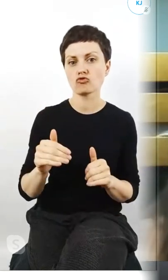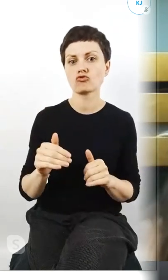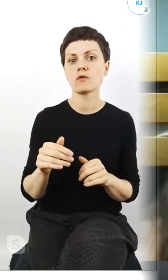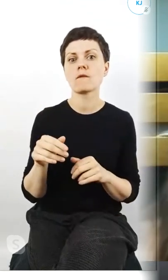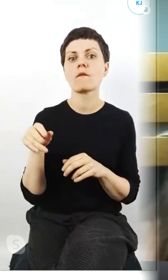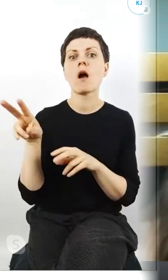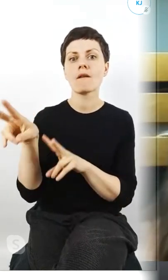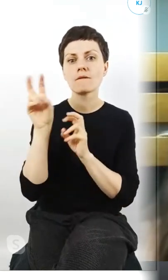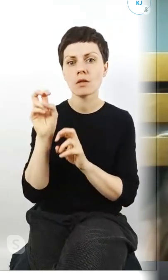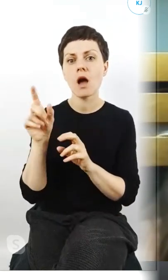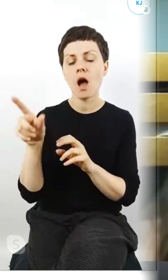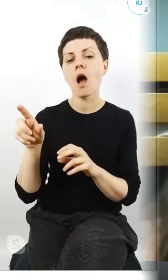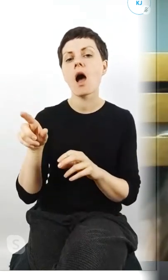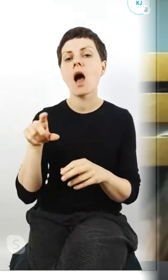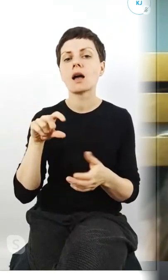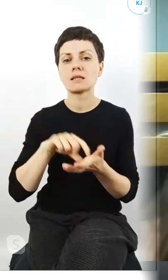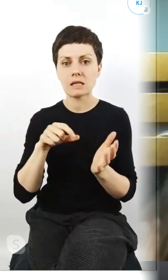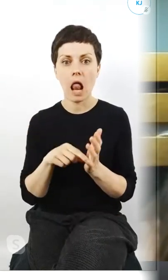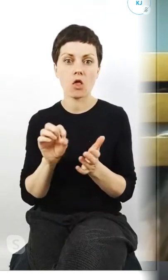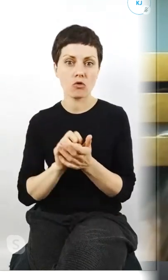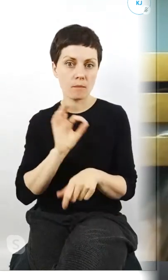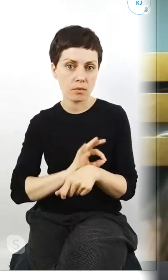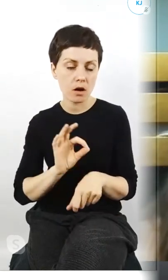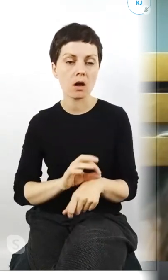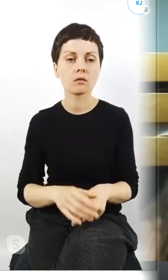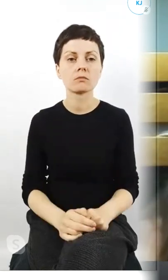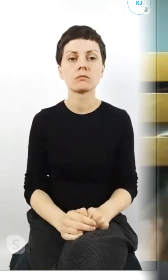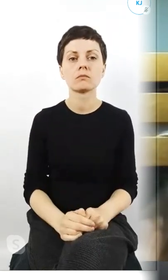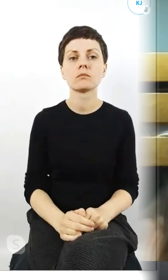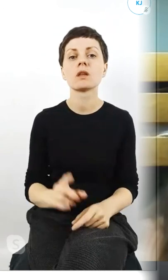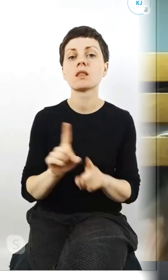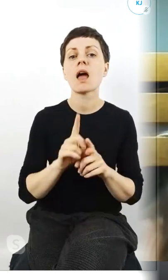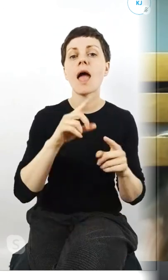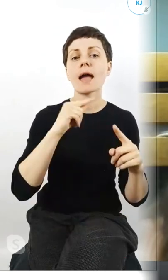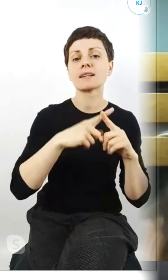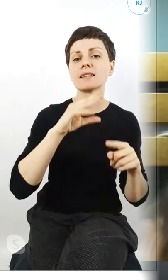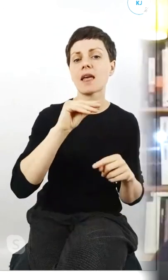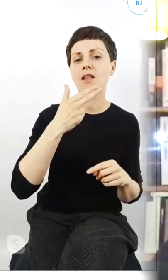jakiegoś swojego projektu i też nam jako extension rebellion pomaga